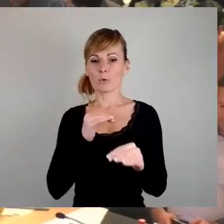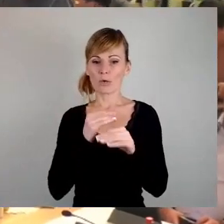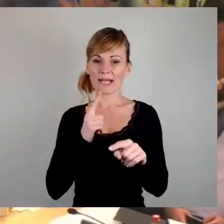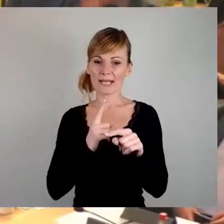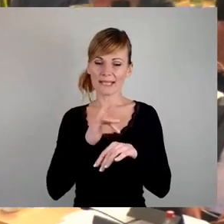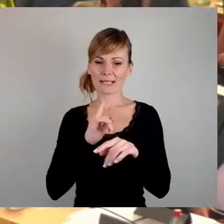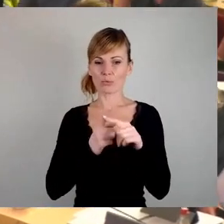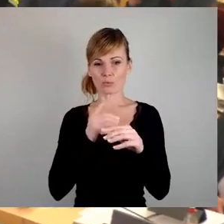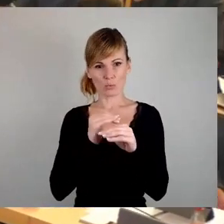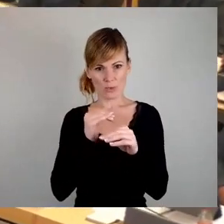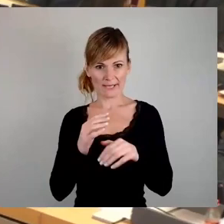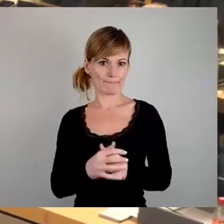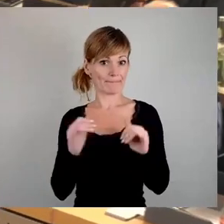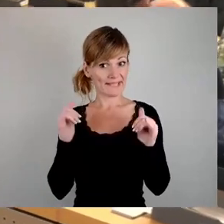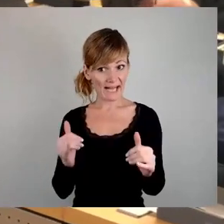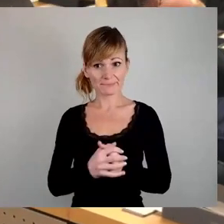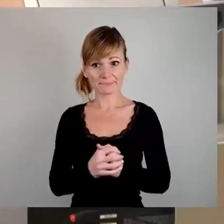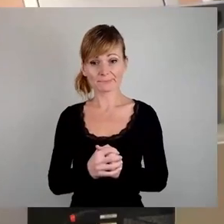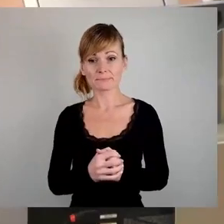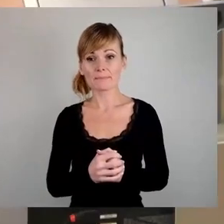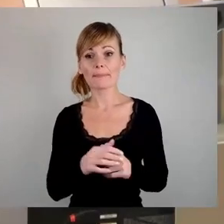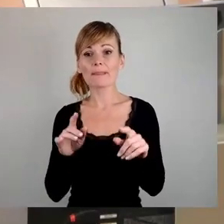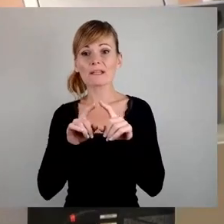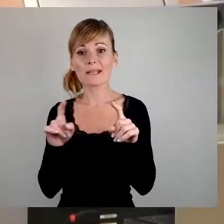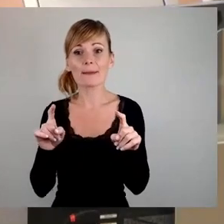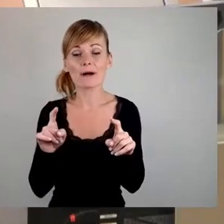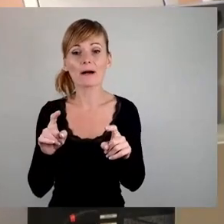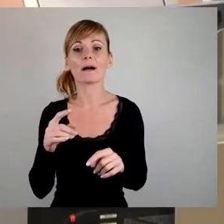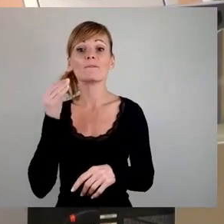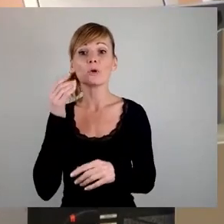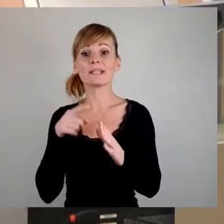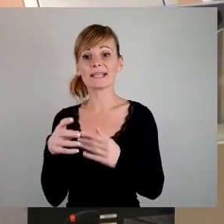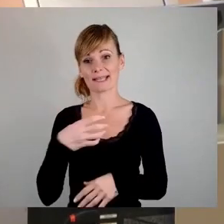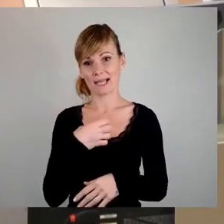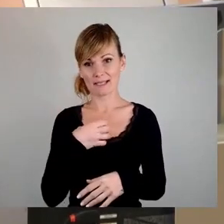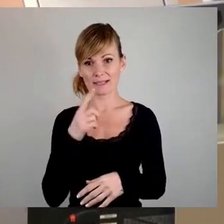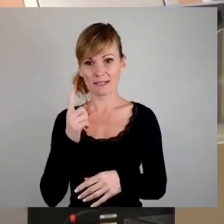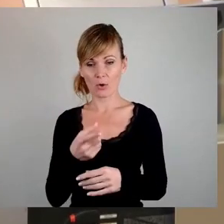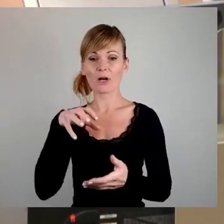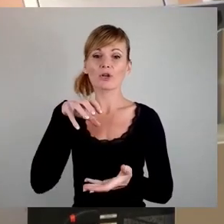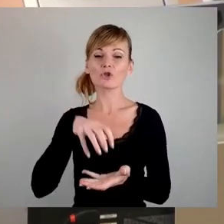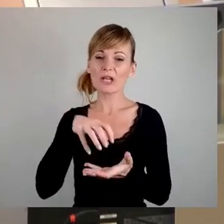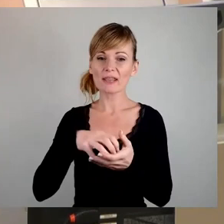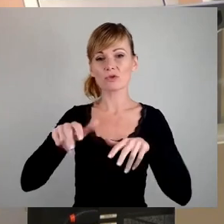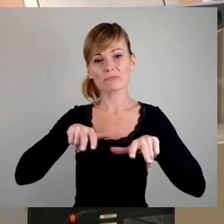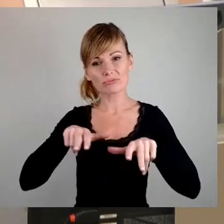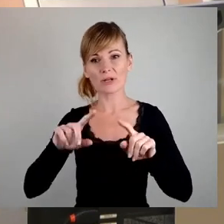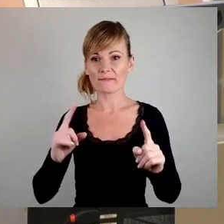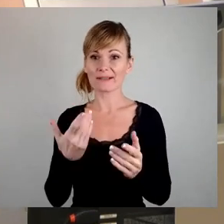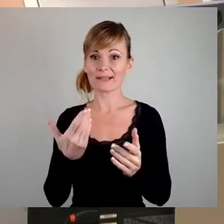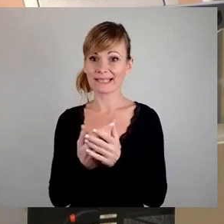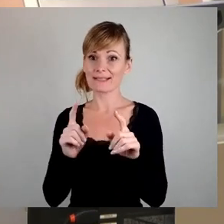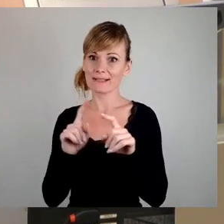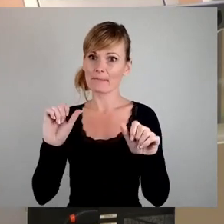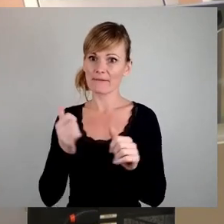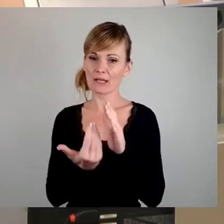ja, das Thema Wohnen in Dresden auch wieder unter städtischer Regie nimmt wieder Fahrt auf. Und